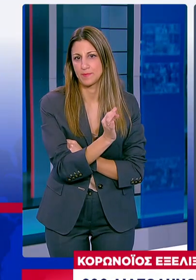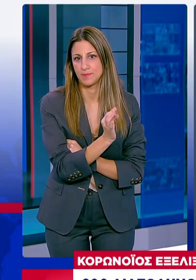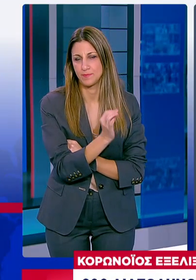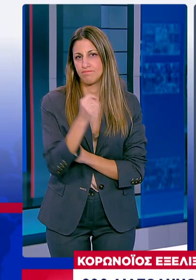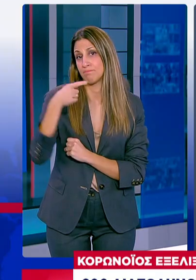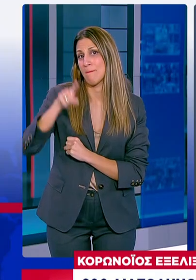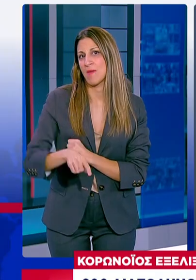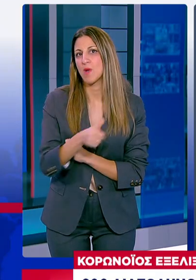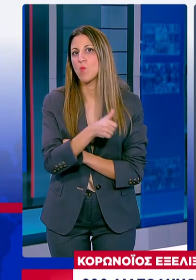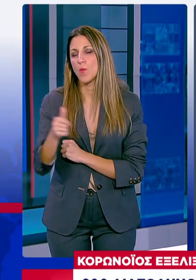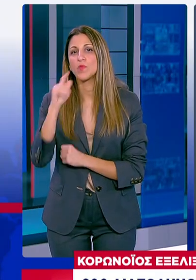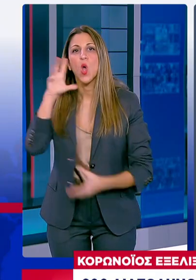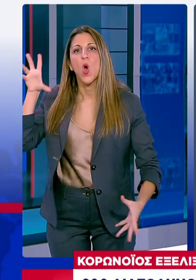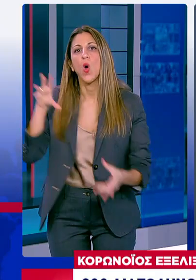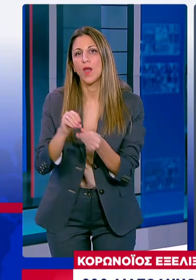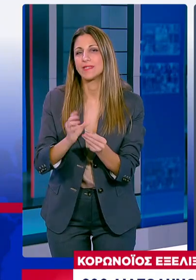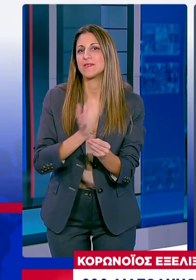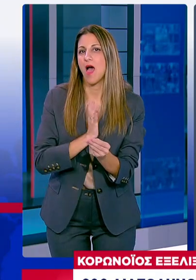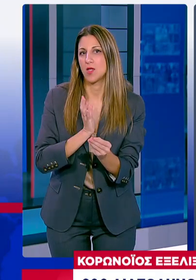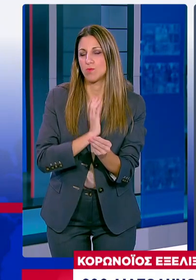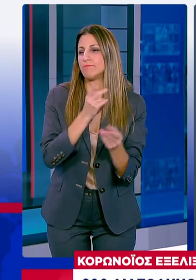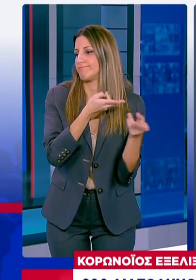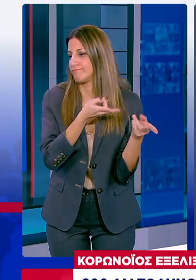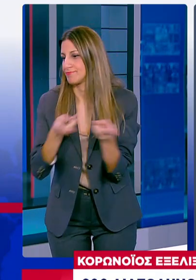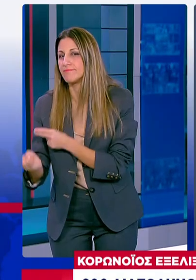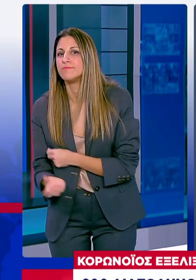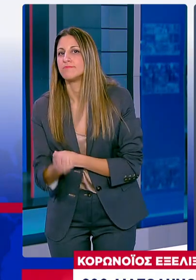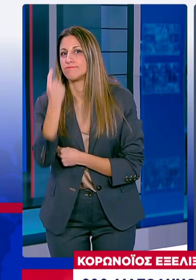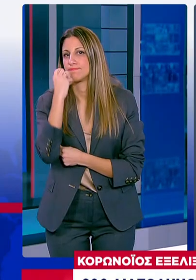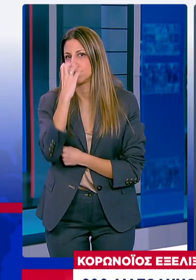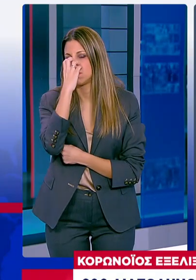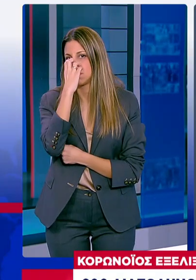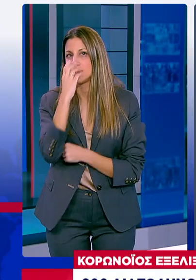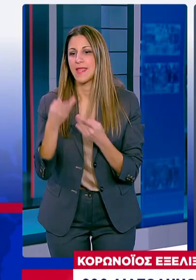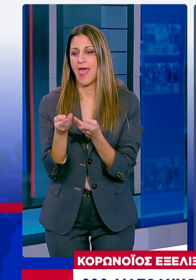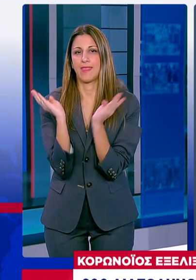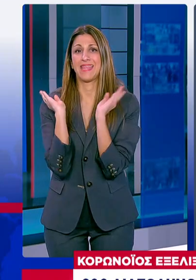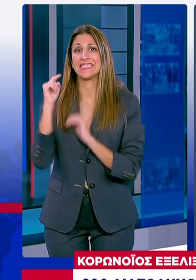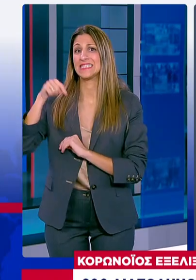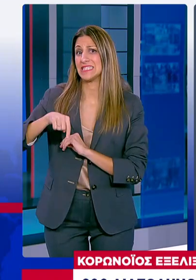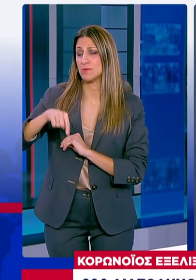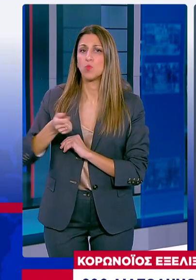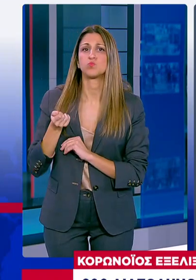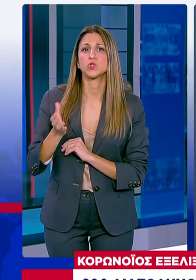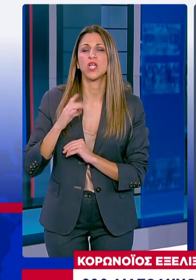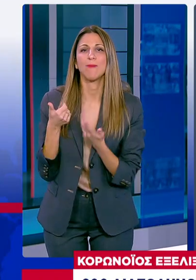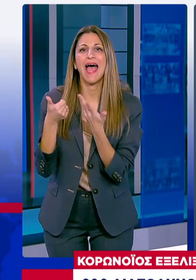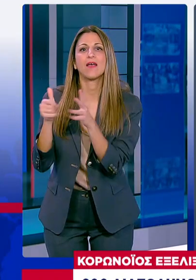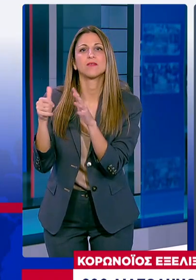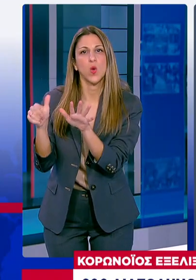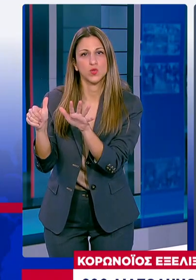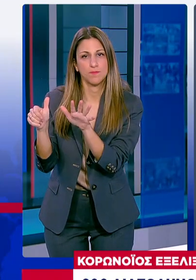Ο συνολικός αριθμός ασθενών Που νοσηλεύονται διασωληνωμένοι σε μονάδες Συντατικής θεραπείες σήμερα Ανέχεται σε 600